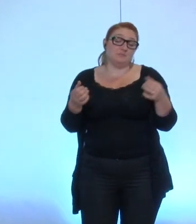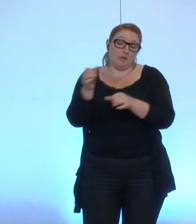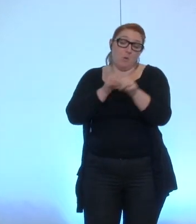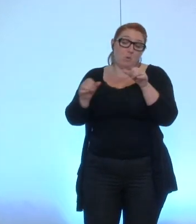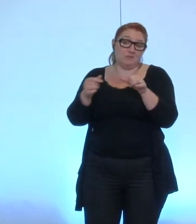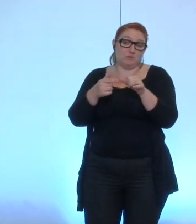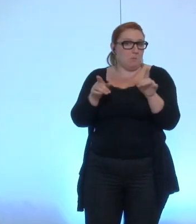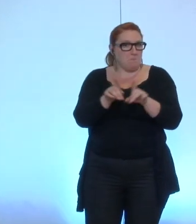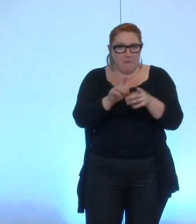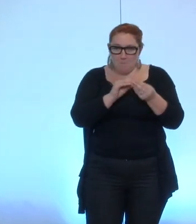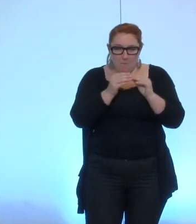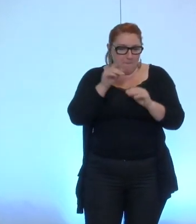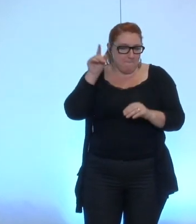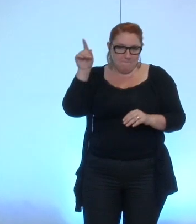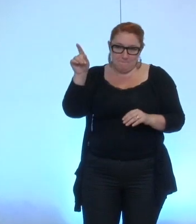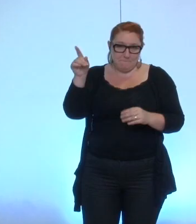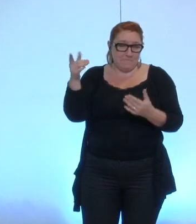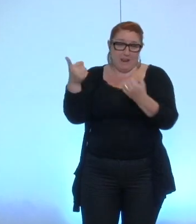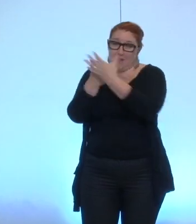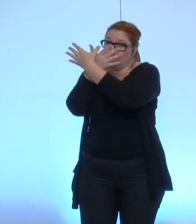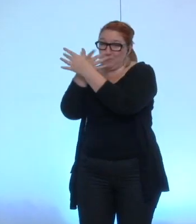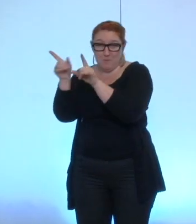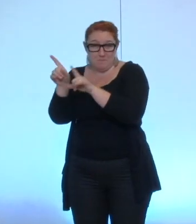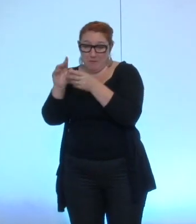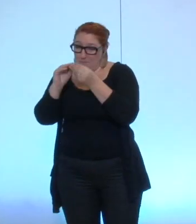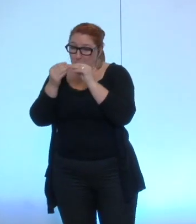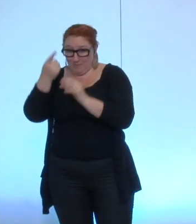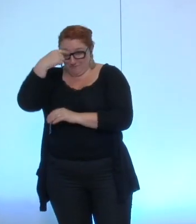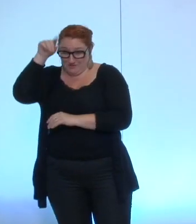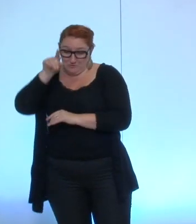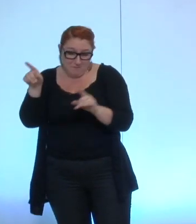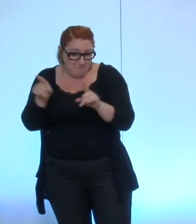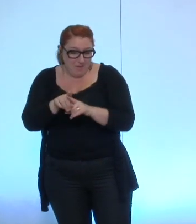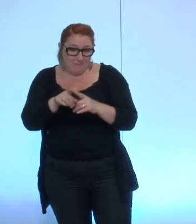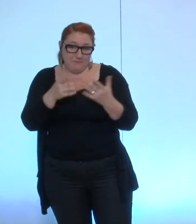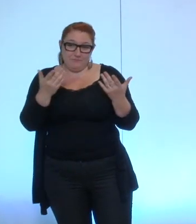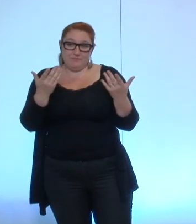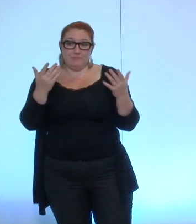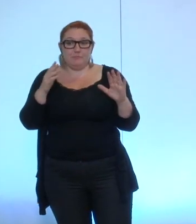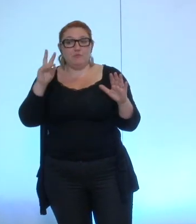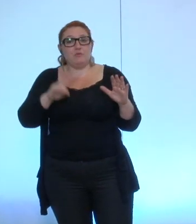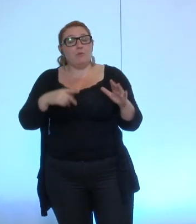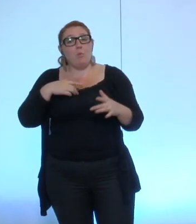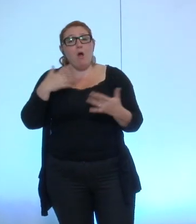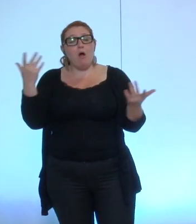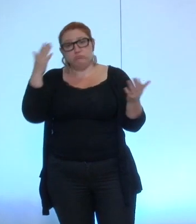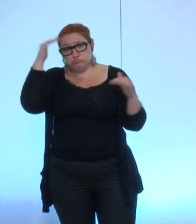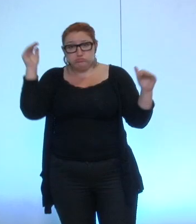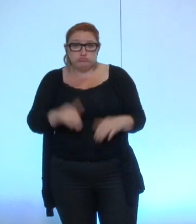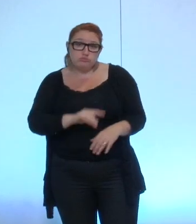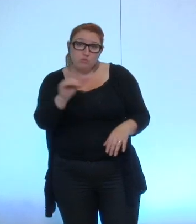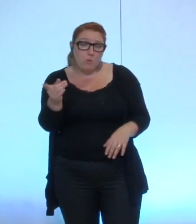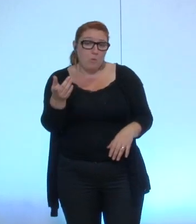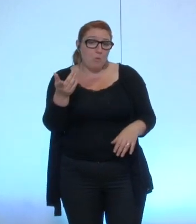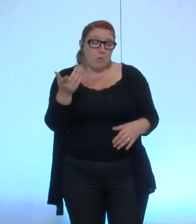même écueil d'ailleurs avec la même volonté au niveau de la métropole et je ne désespère pas puisque d'après les discussions que j'avais